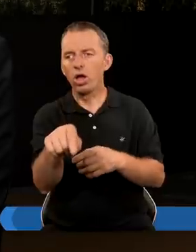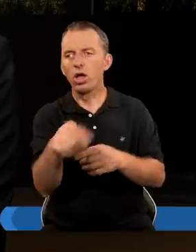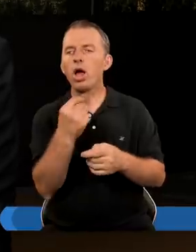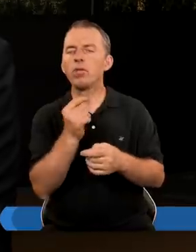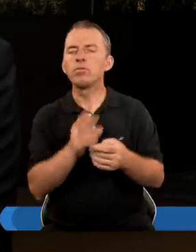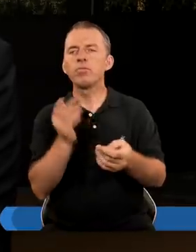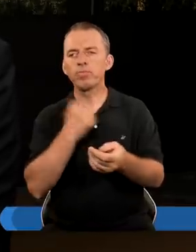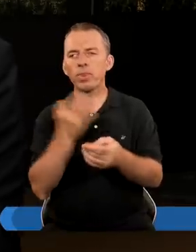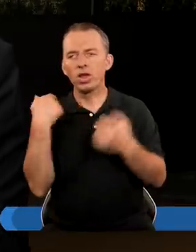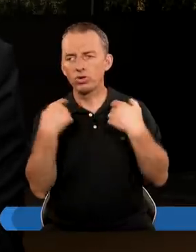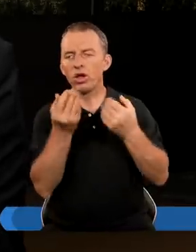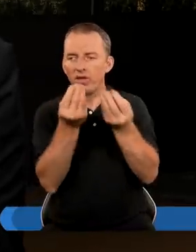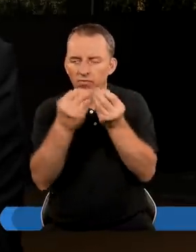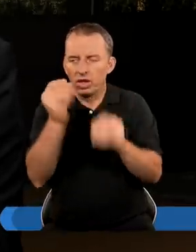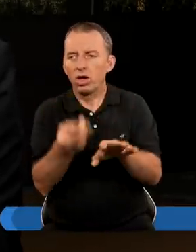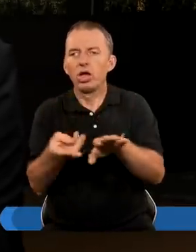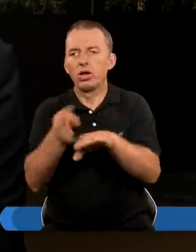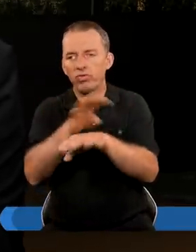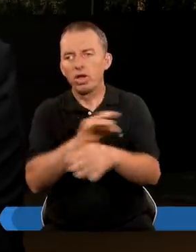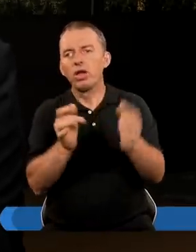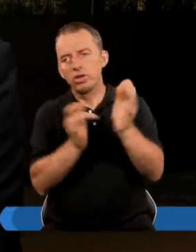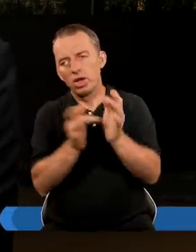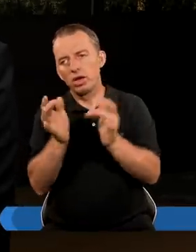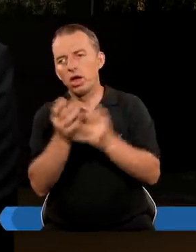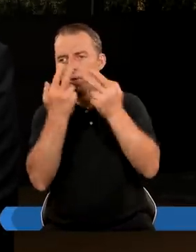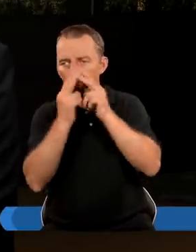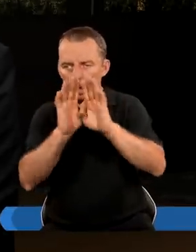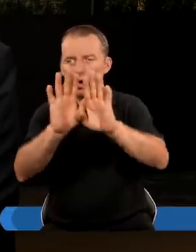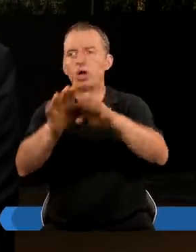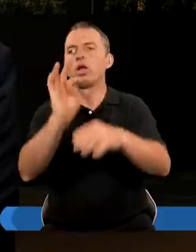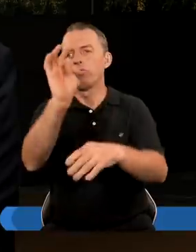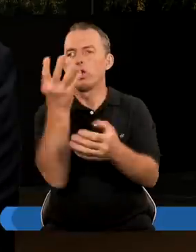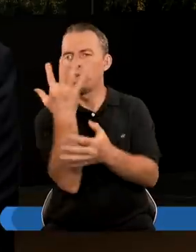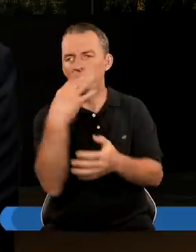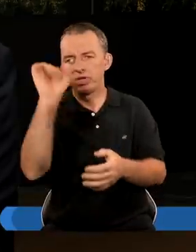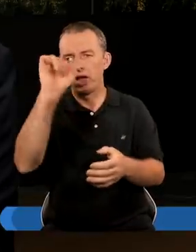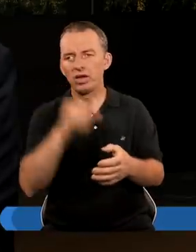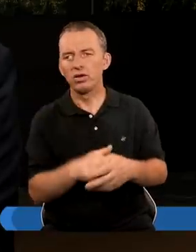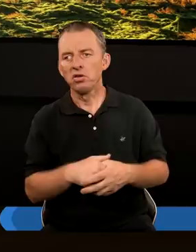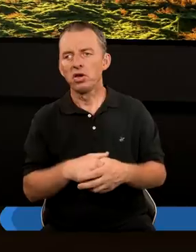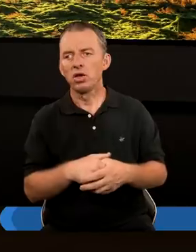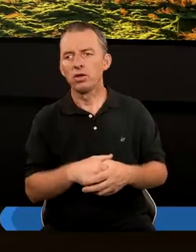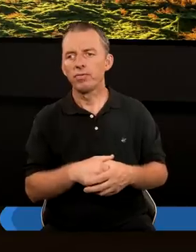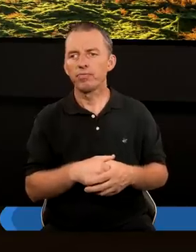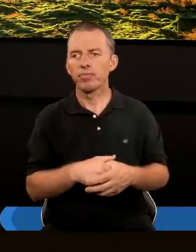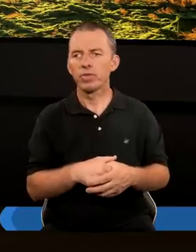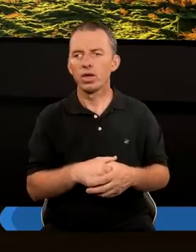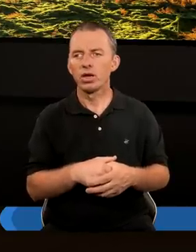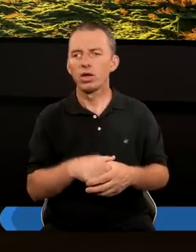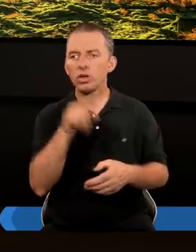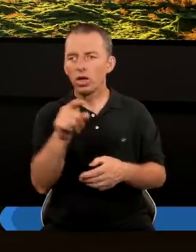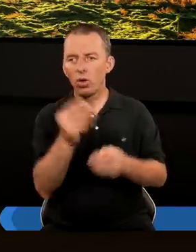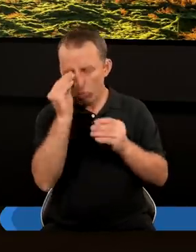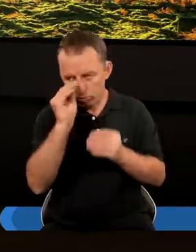zapowiedź Że mimo tego Wielkiego zwiedzenia Jezus przyjdzie I on pokaże Kto jest zwycięzcą No i czytając ten tekst